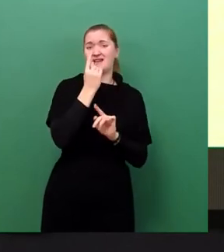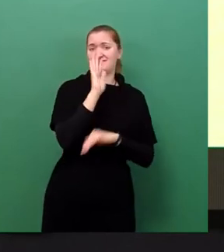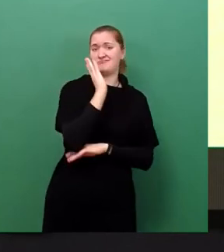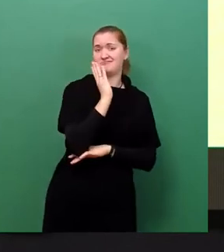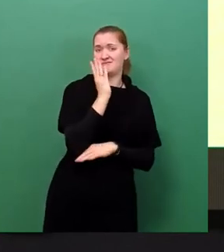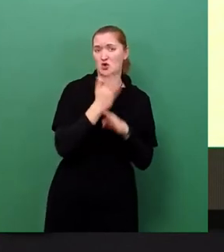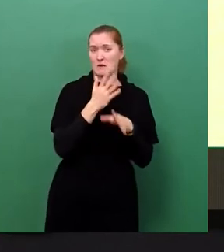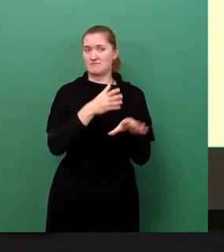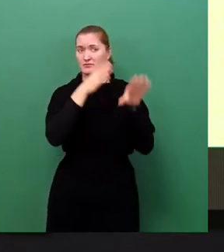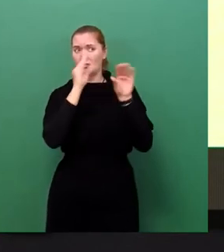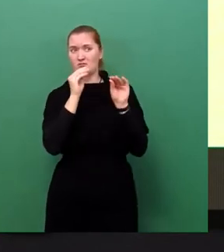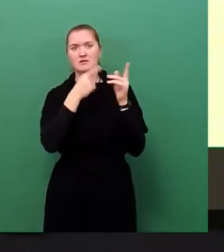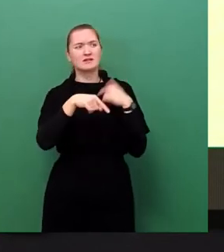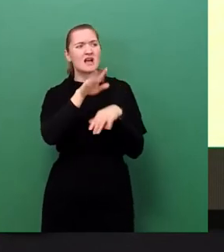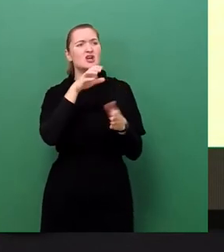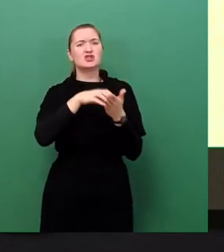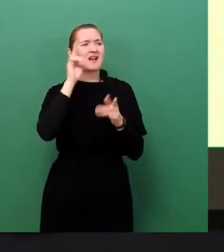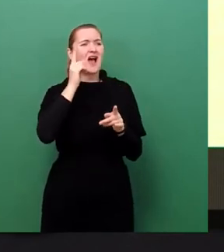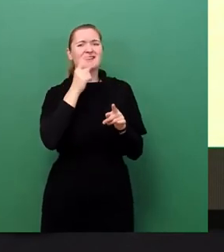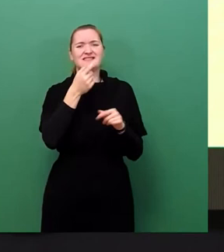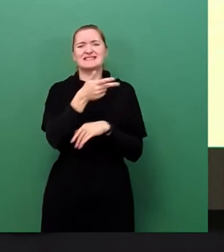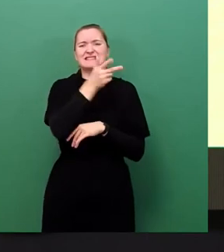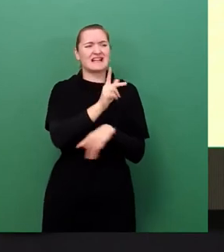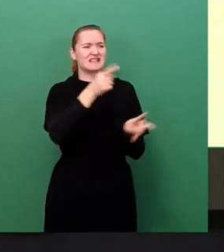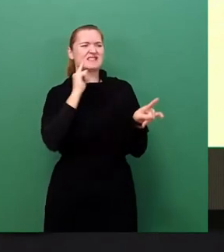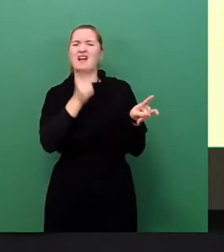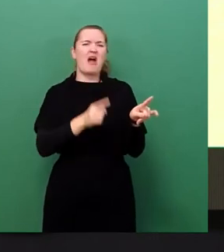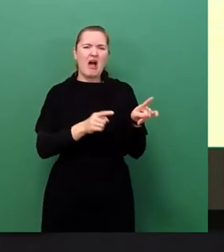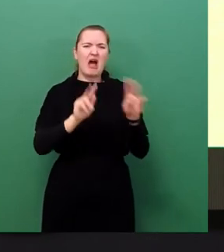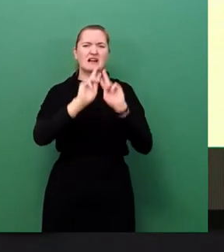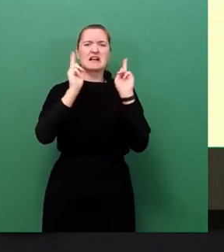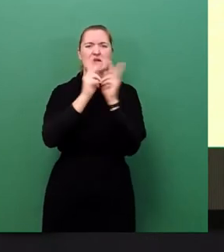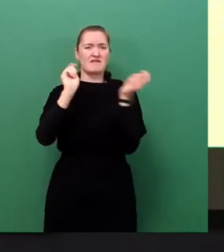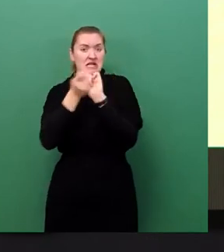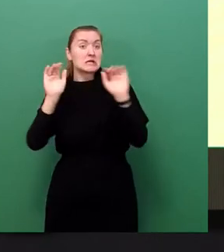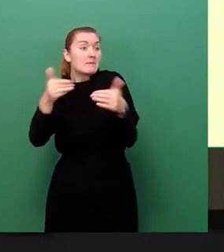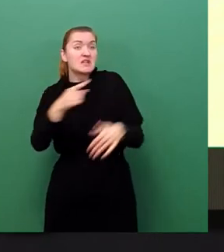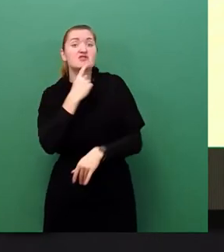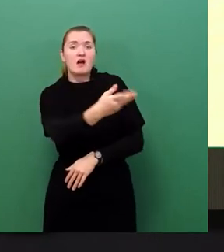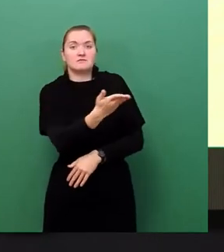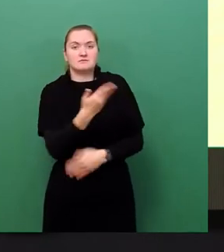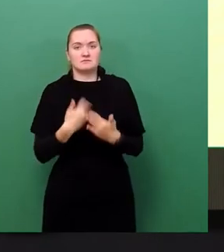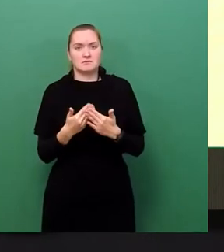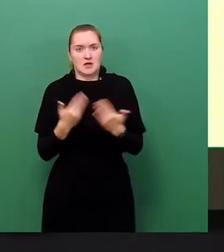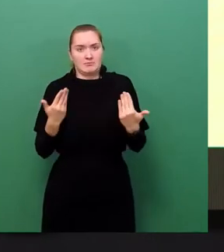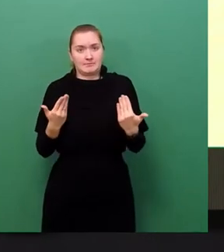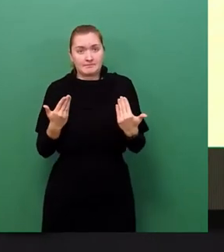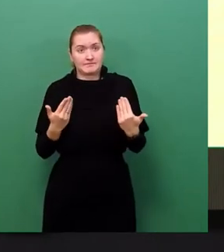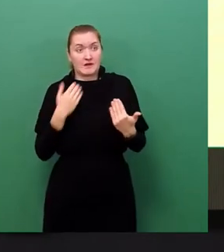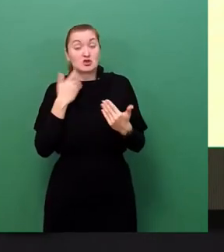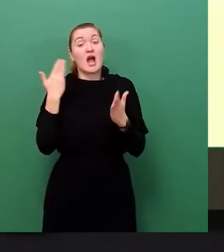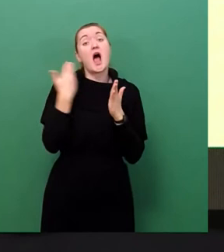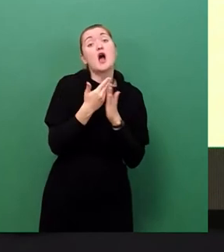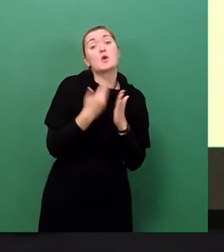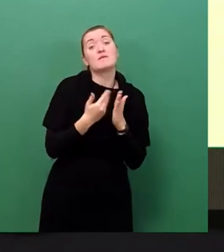Stadtrats glaubt sowieso nicht an den Klimawandel. Es ist völlig sinnlos. Und deswegen möchte ich einfach Argumente nehmen, die vielleicht bei Ihnen oder Ihren Wählerinnen oder